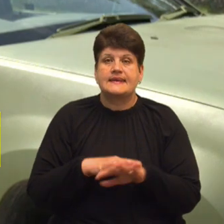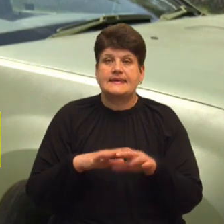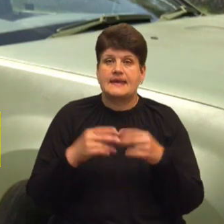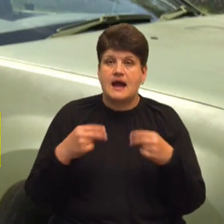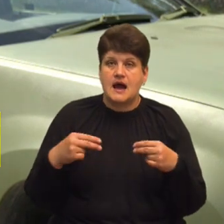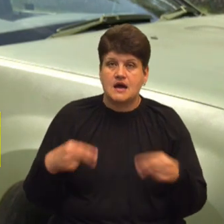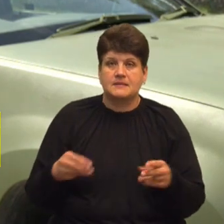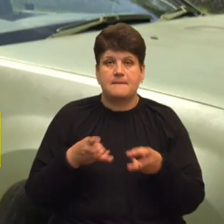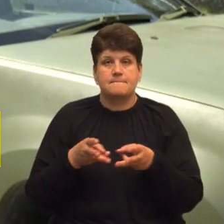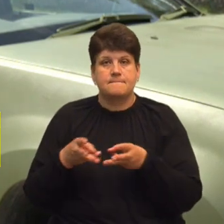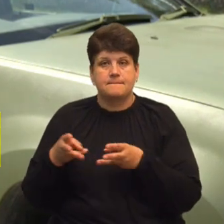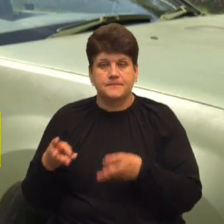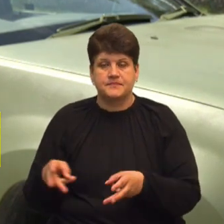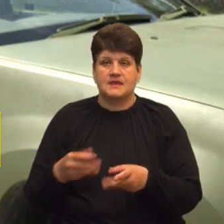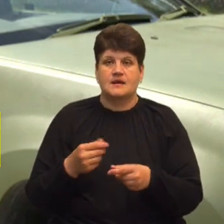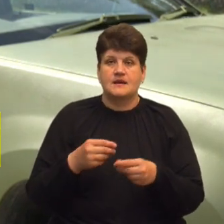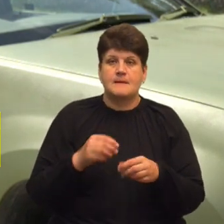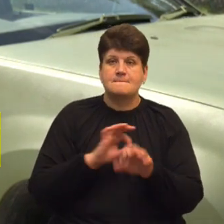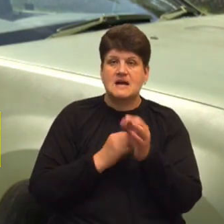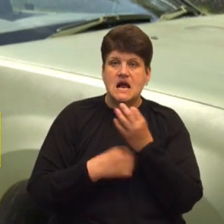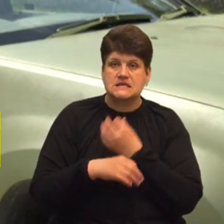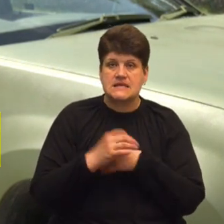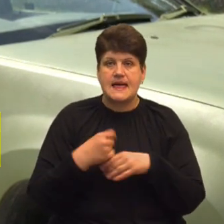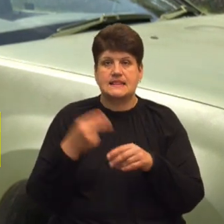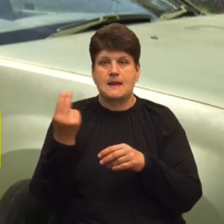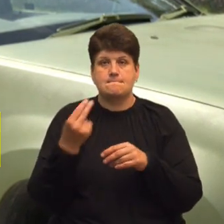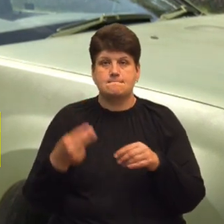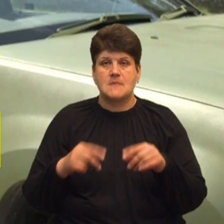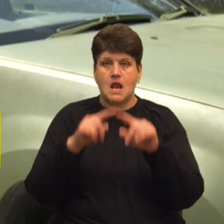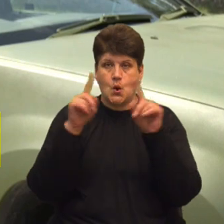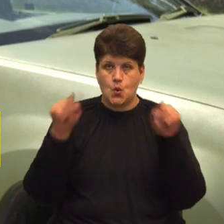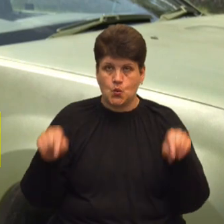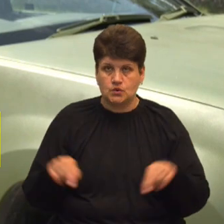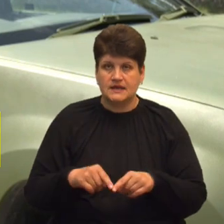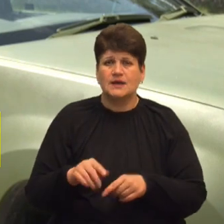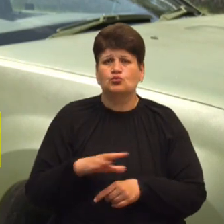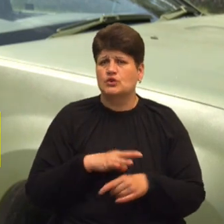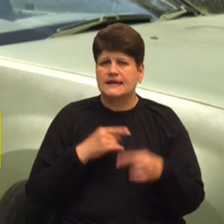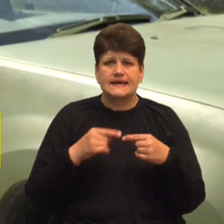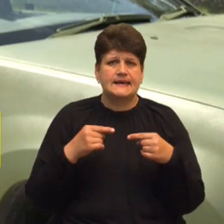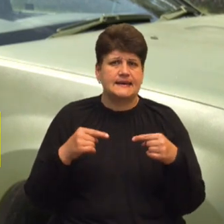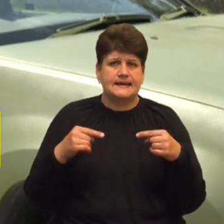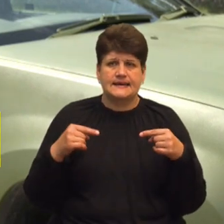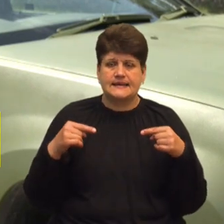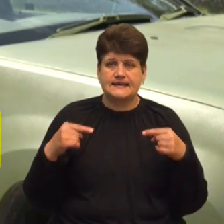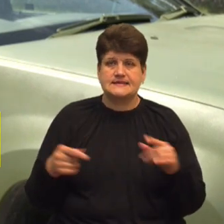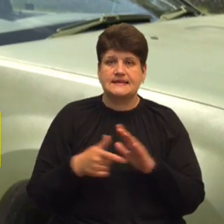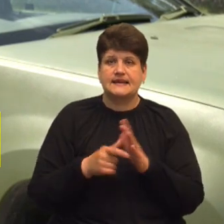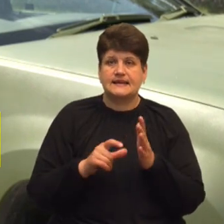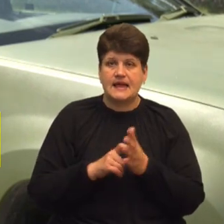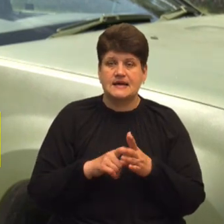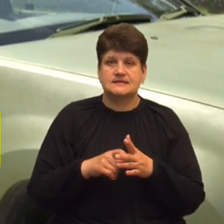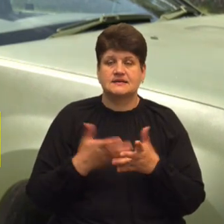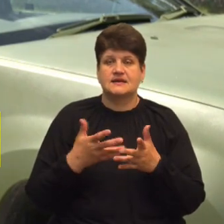випічку, робили браслети, малюнки. Були різні між собою класами, бігали